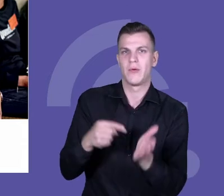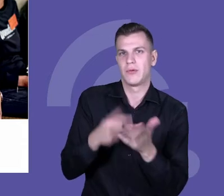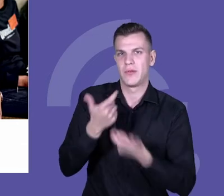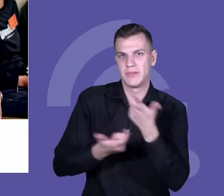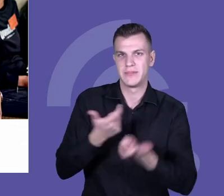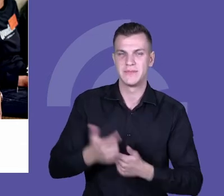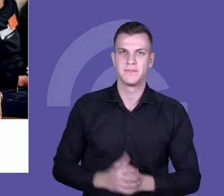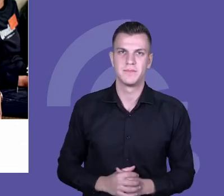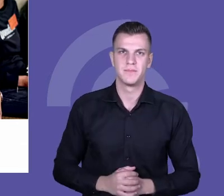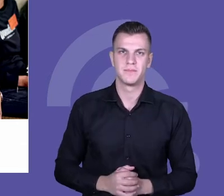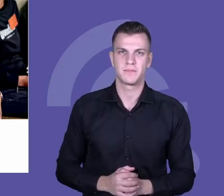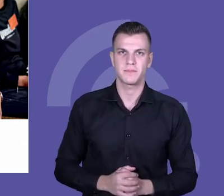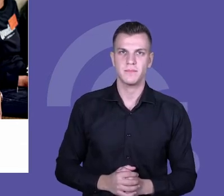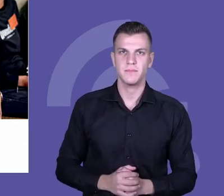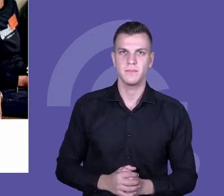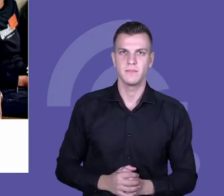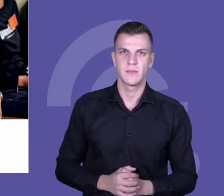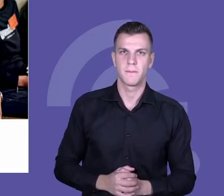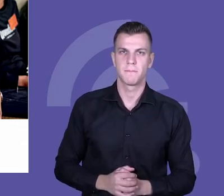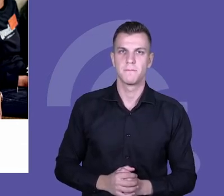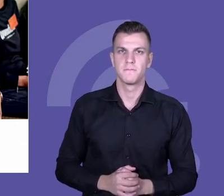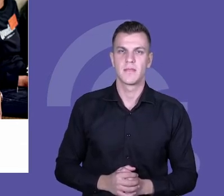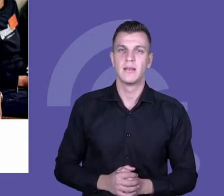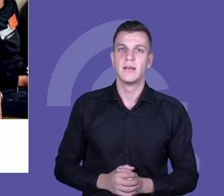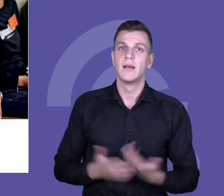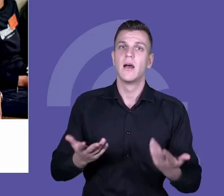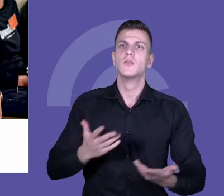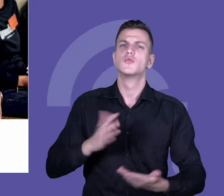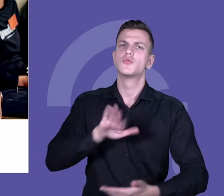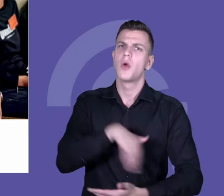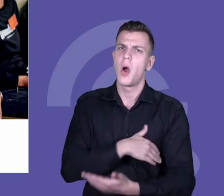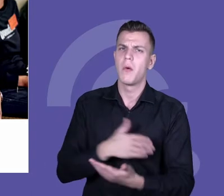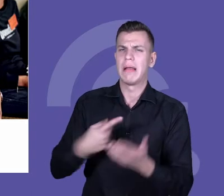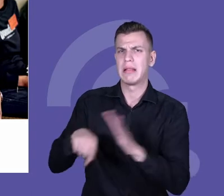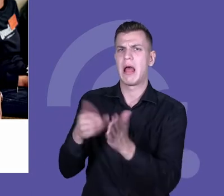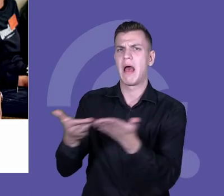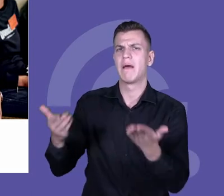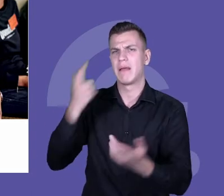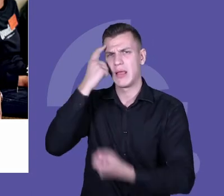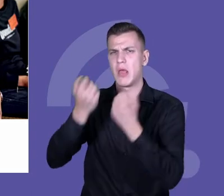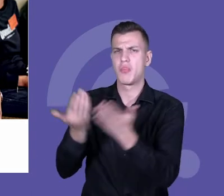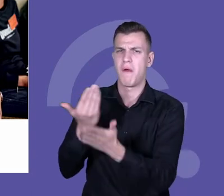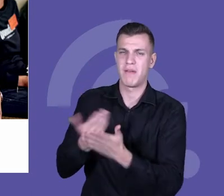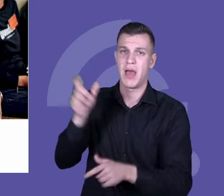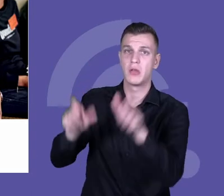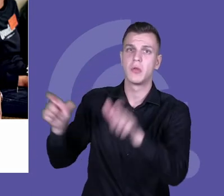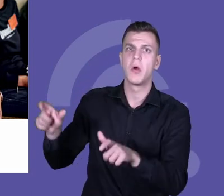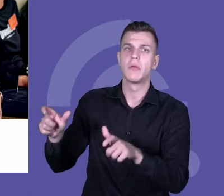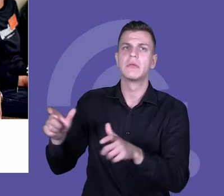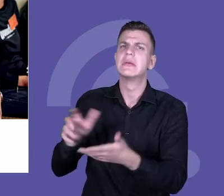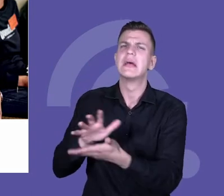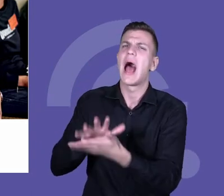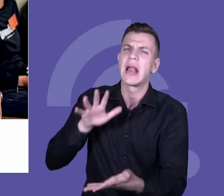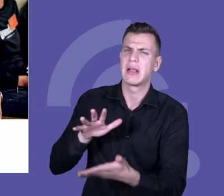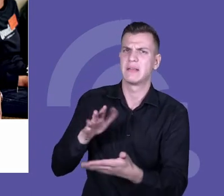Krótko jeszcze chciałam powiedzieć o cechach szkoły dla innowatora. Jest to 12 wyróżnionych cech szkół,